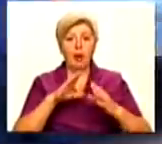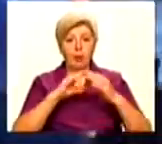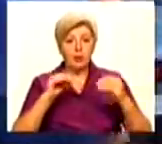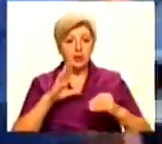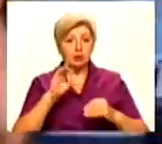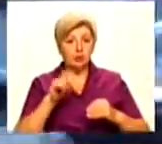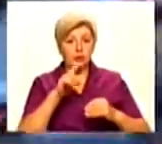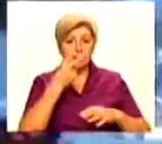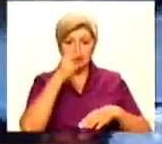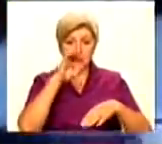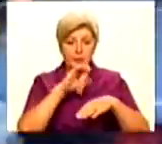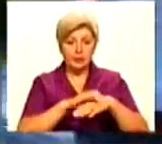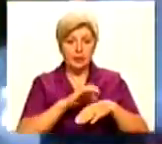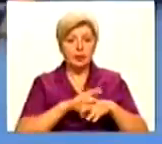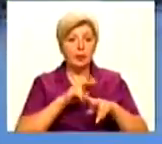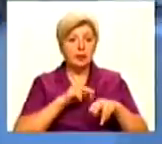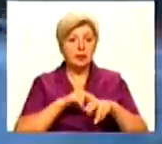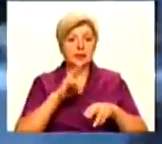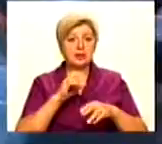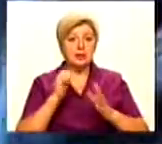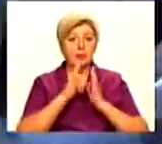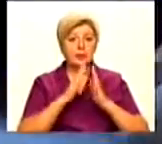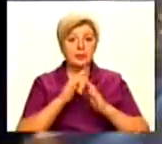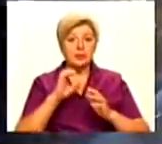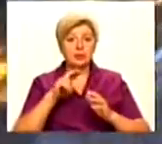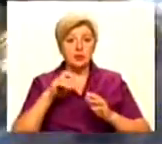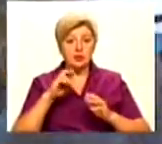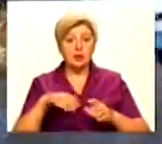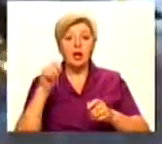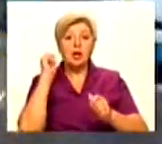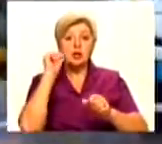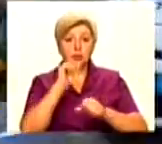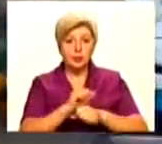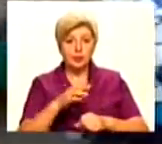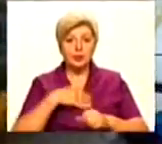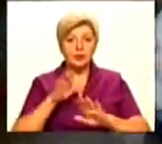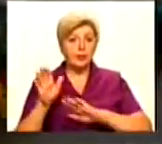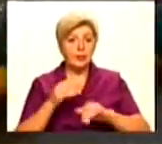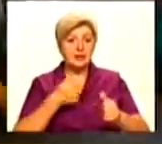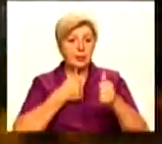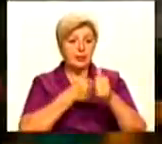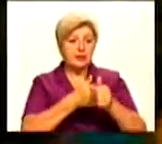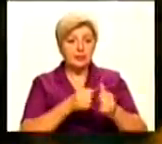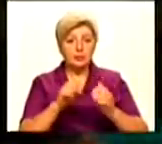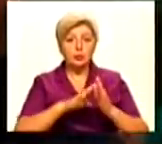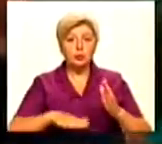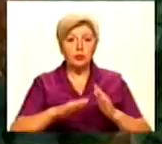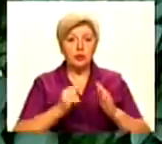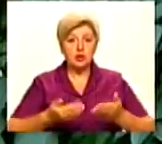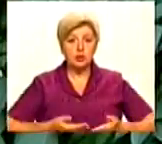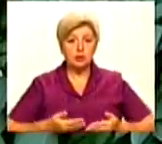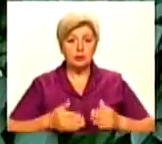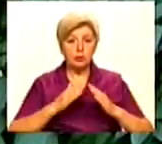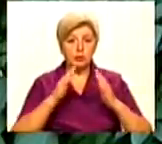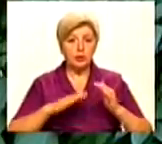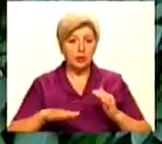помітили патрульні поліцейські на проспекті Слобожанському. Зупинити його вдалося після переслідування у дворі житлового будинку. По